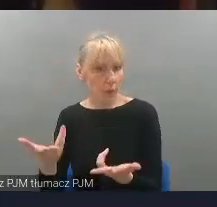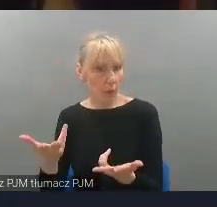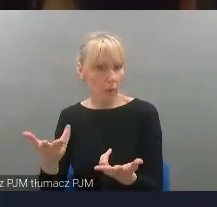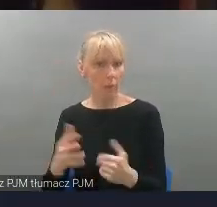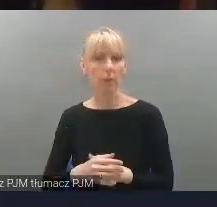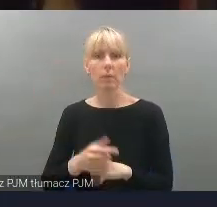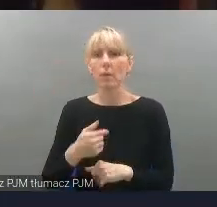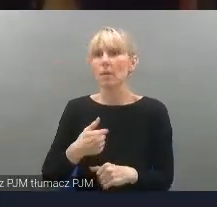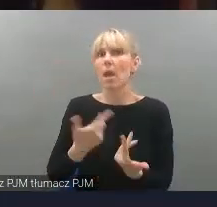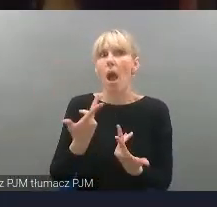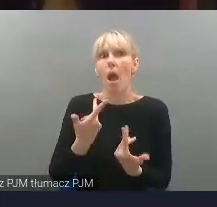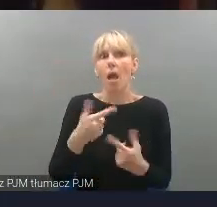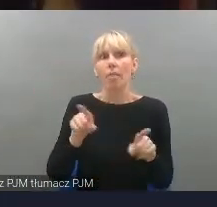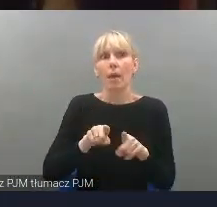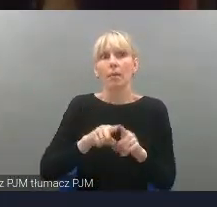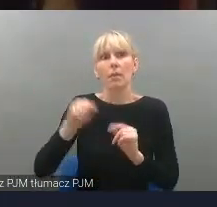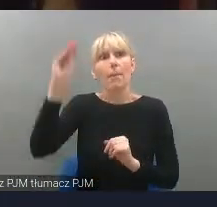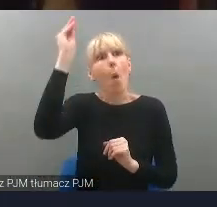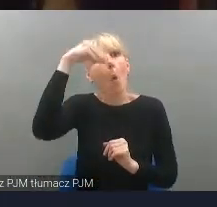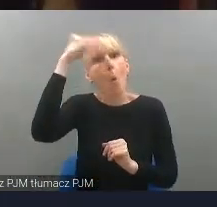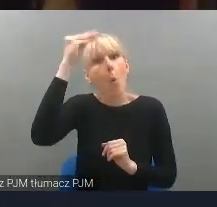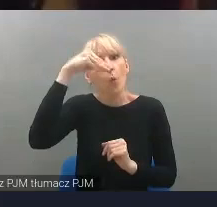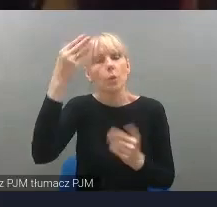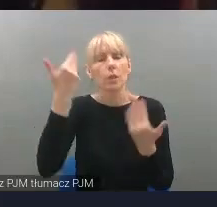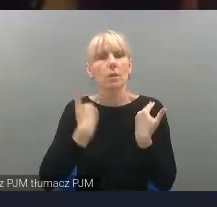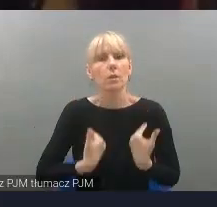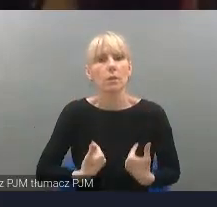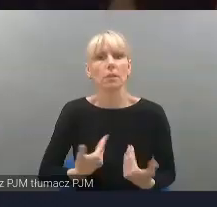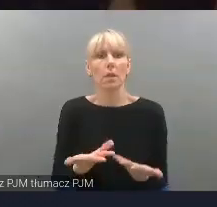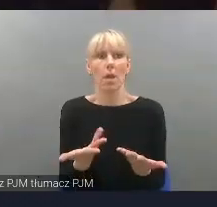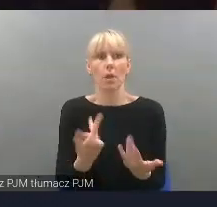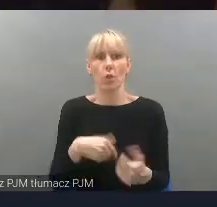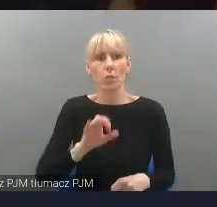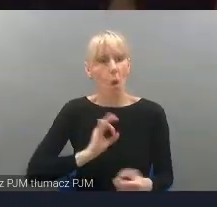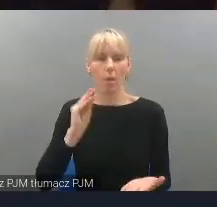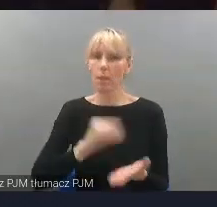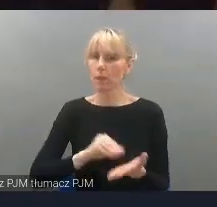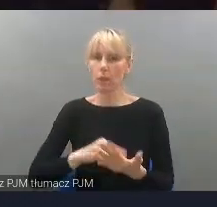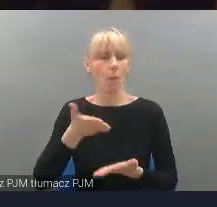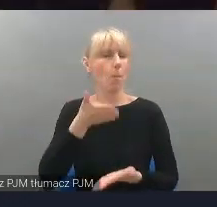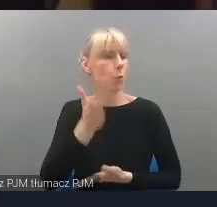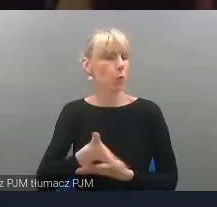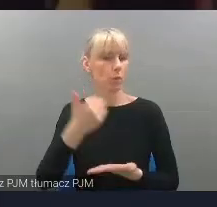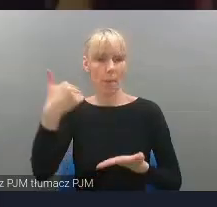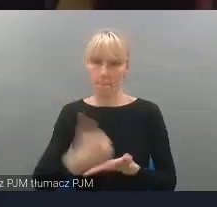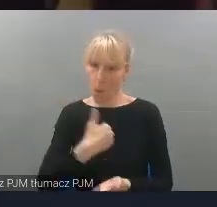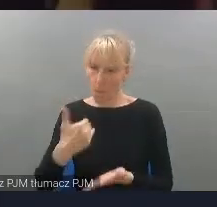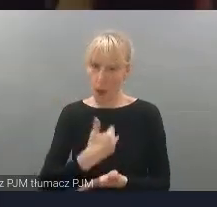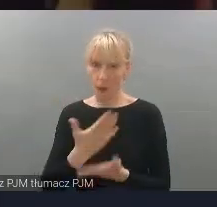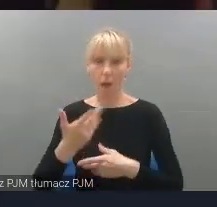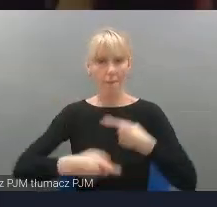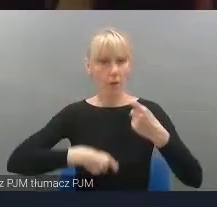pomaga kreować kolejne kroki we własnej twórczości. Na ten rok zaplanowałem projekt, którym